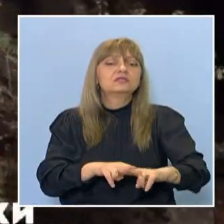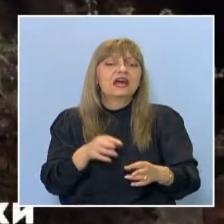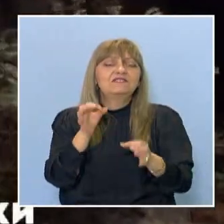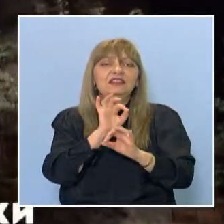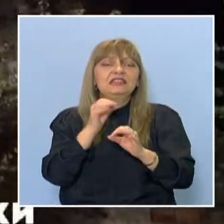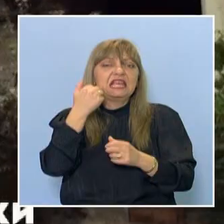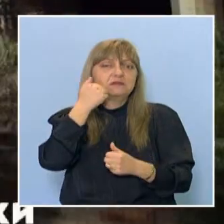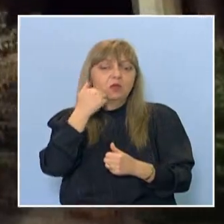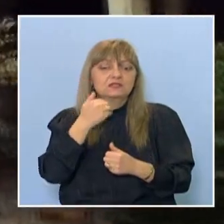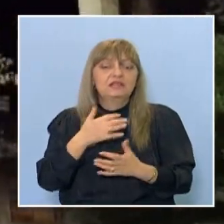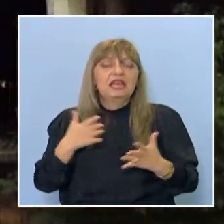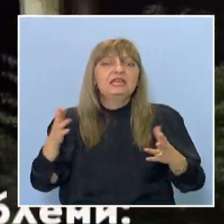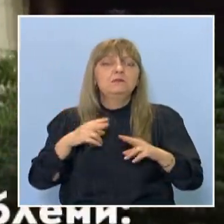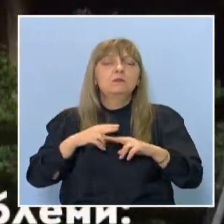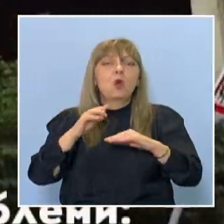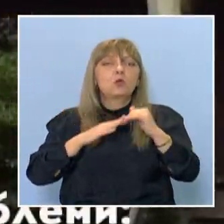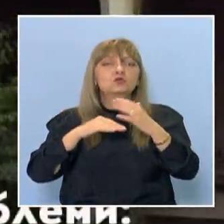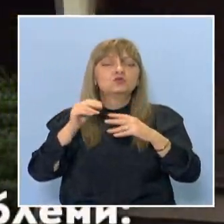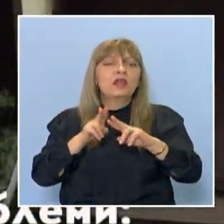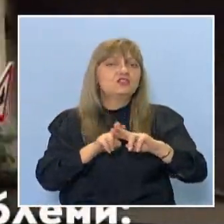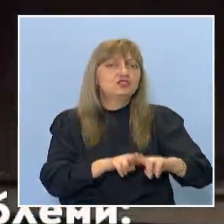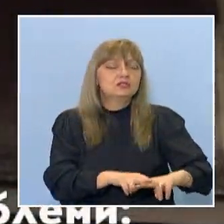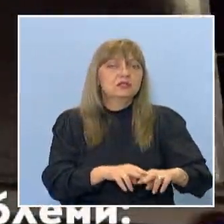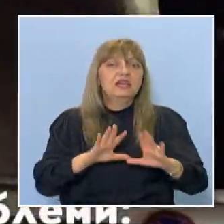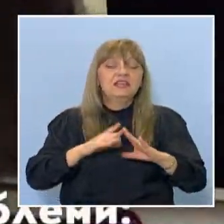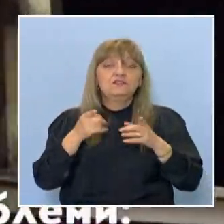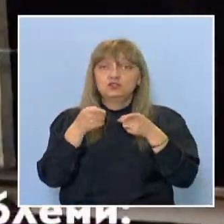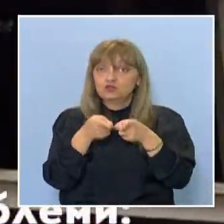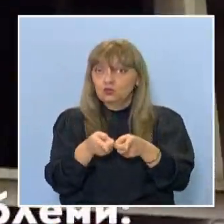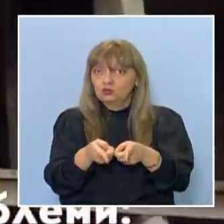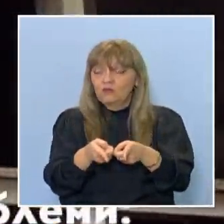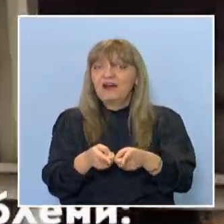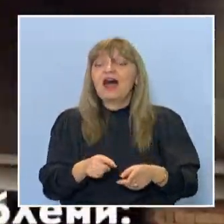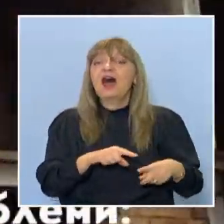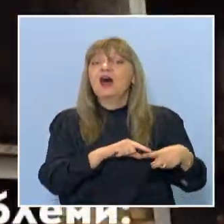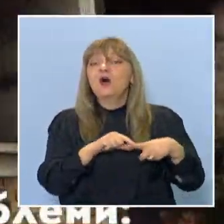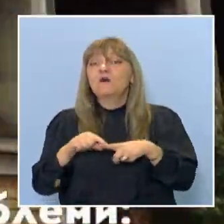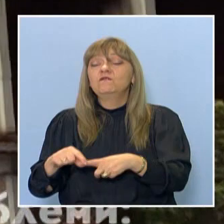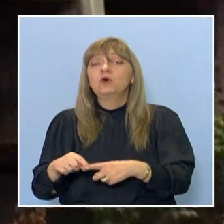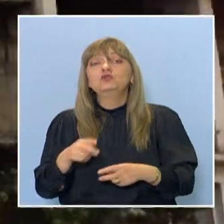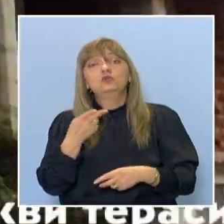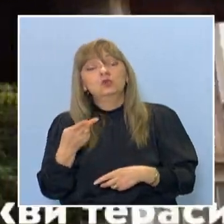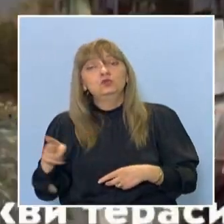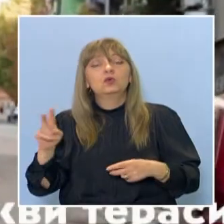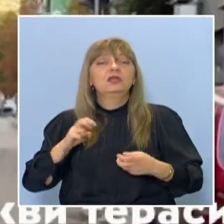множество изоставени строежи. И всичко това води и до други микропроблеми.